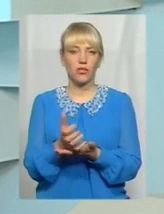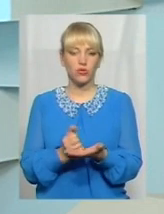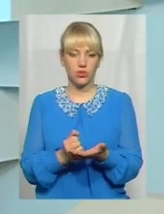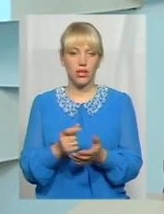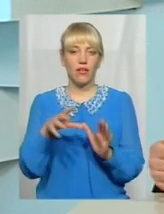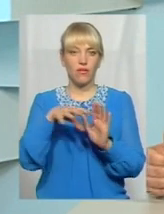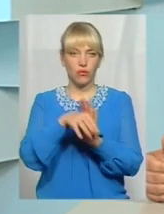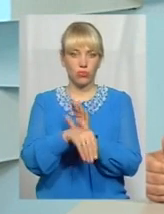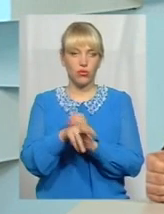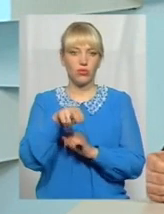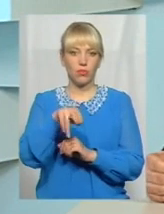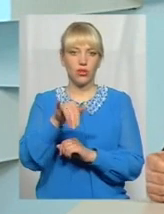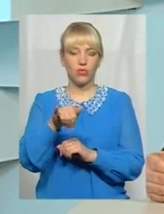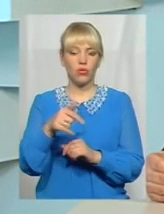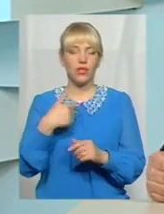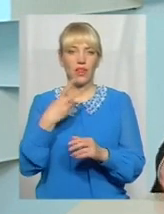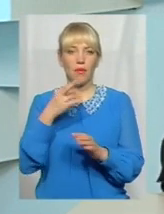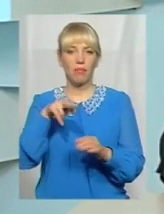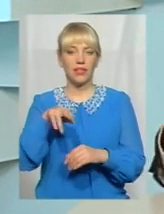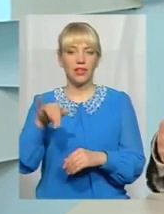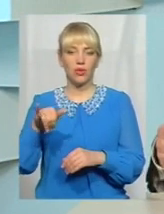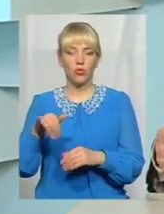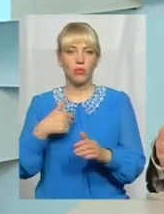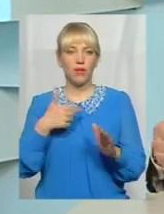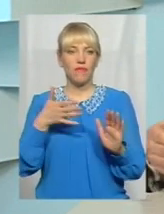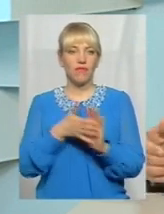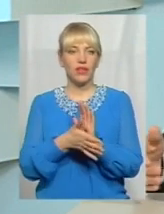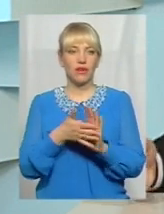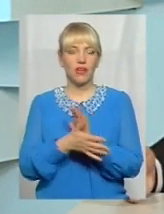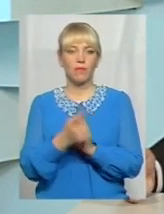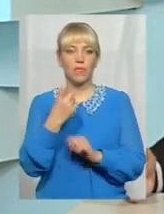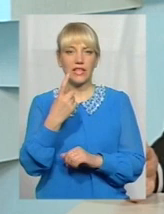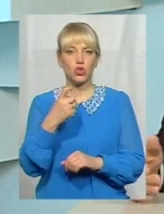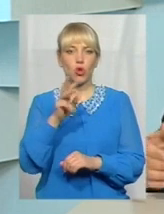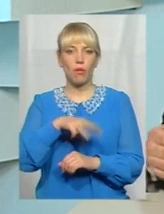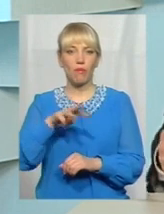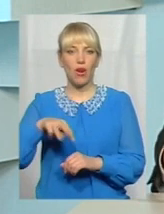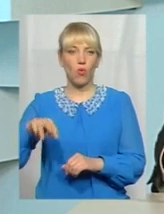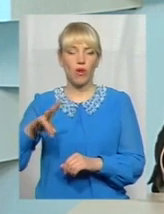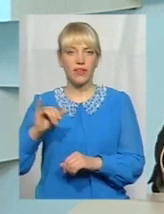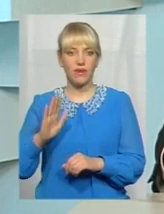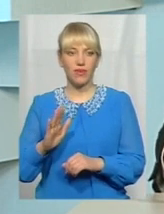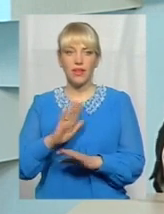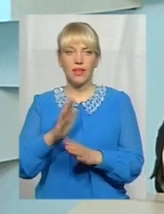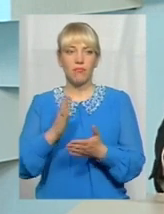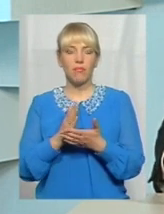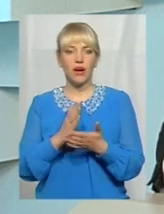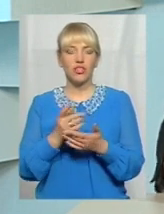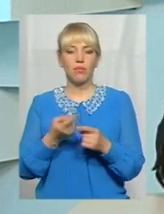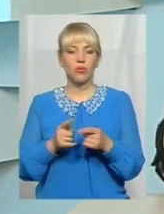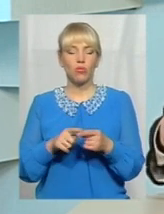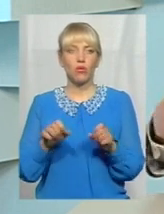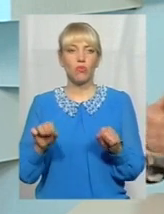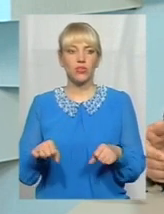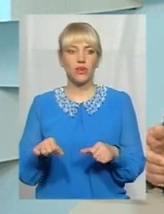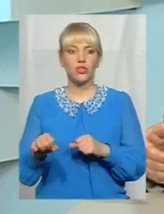на який ми рік витрачаємо до 100 мільйонів, не маючи при тому можливість